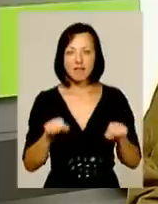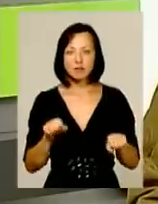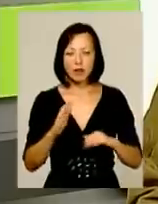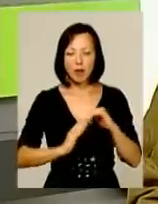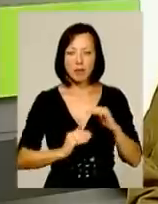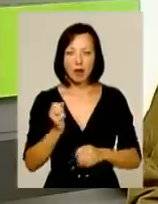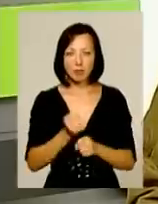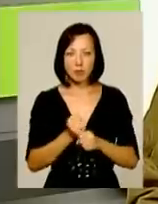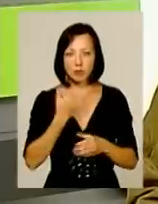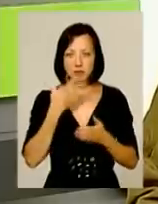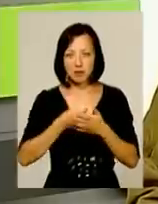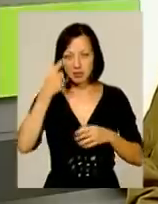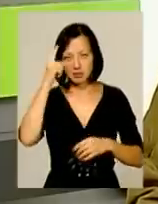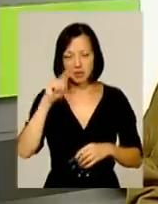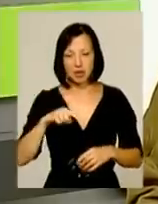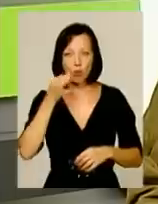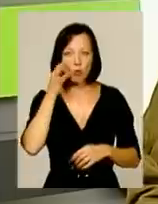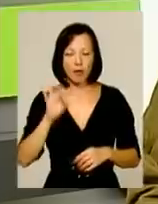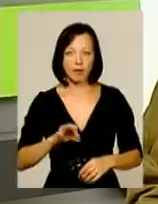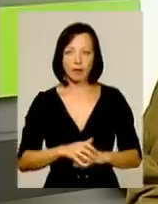на практиці отработати свої знання і уміння.